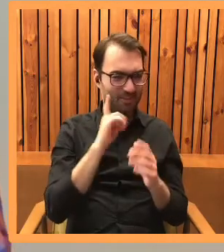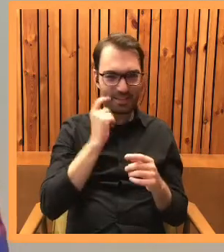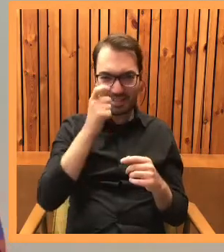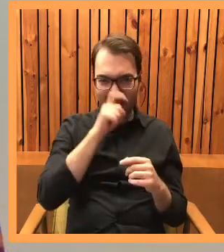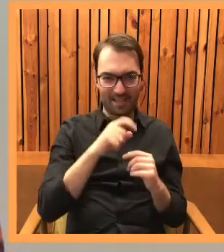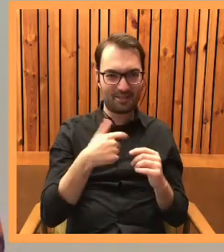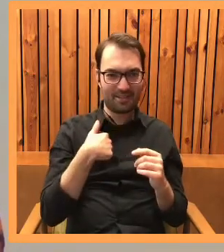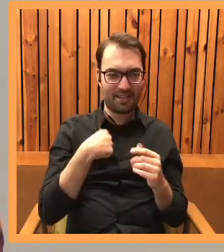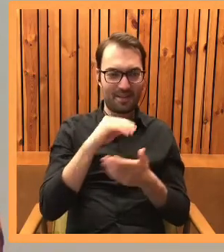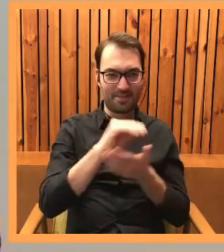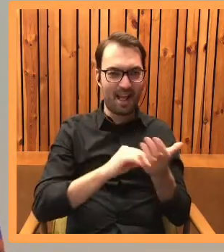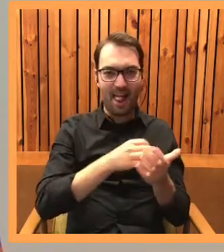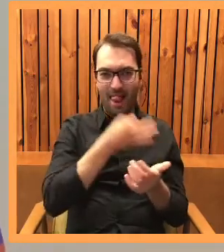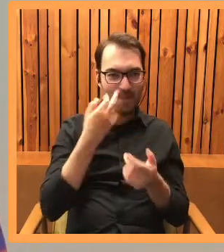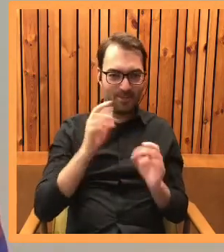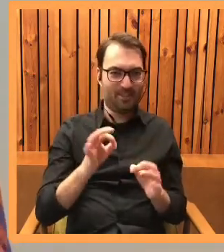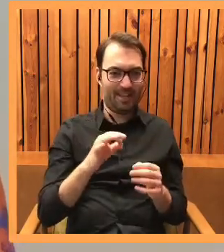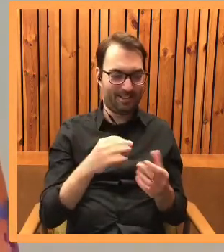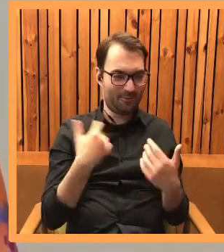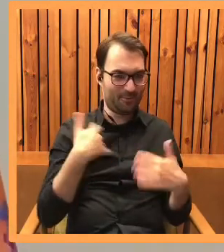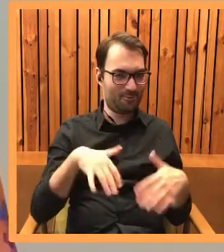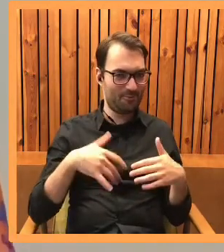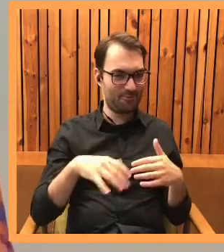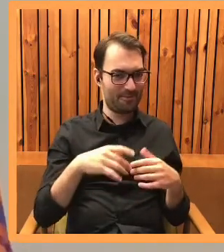Ja chyba wtedy pisałam lepiej niż teraz.